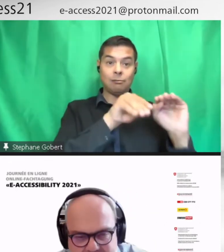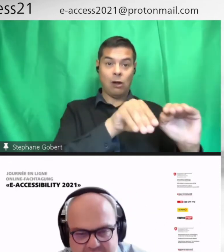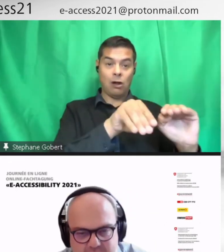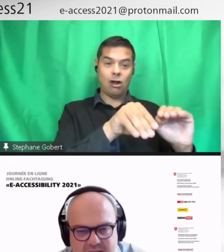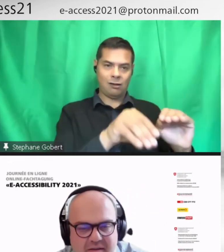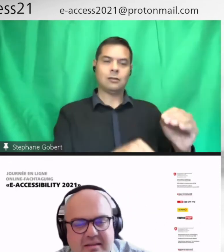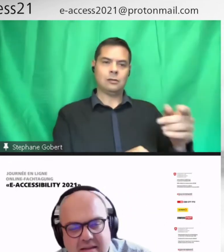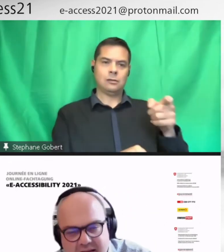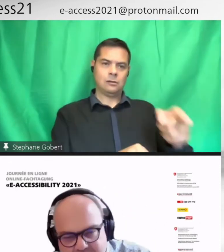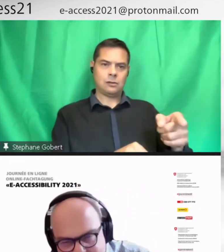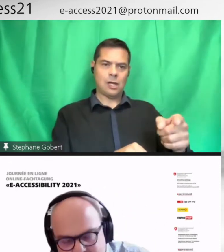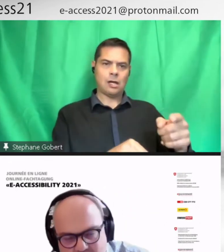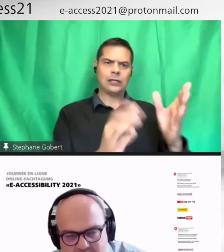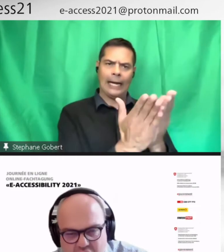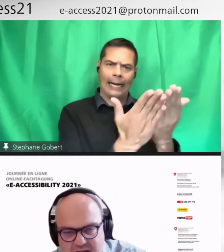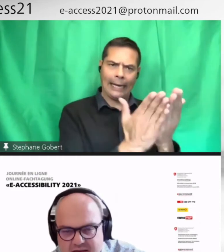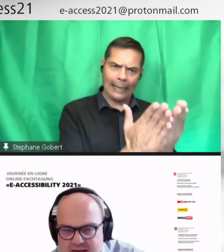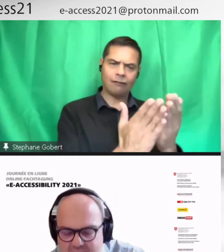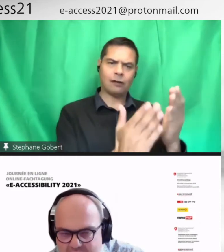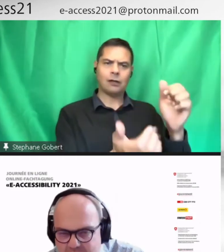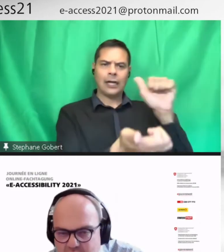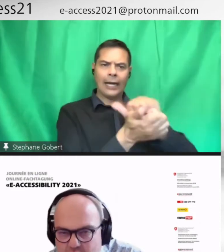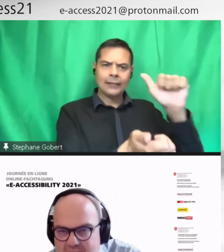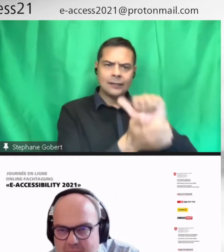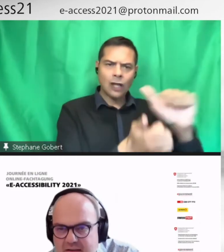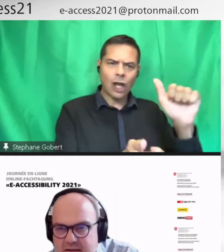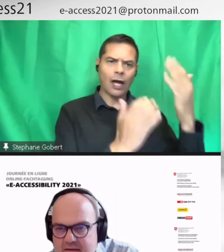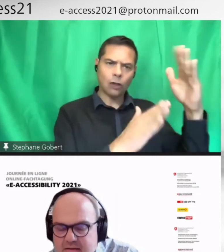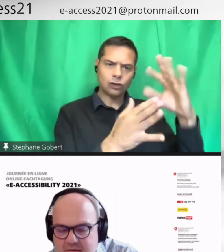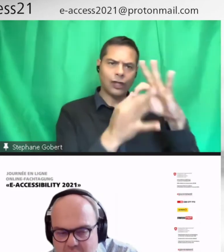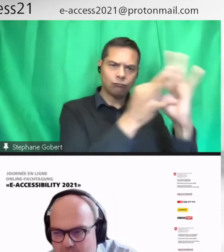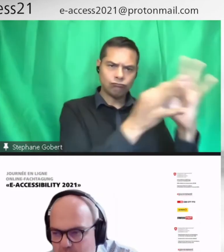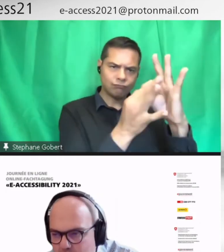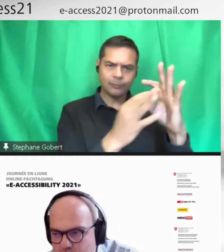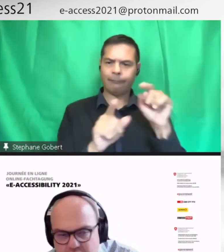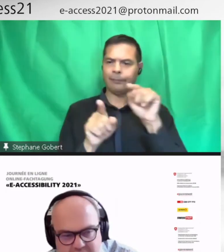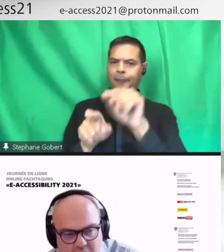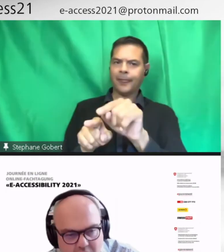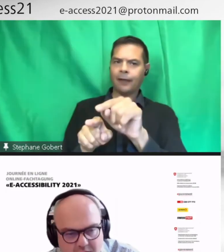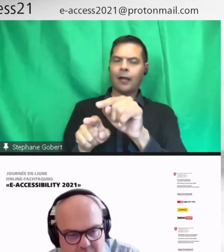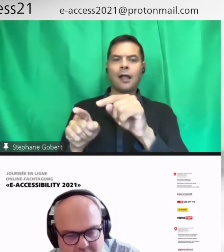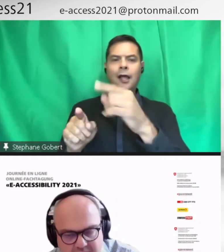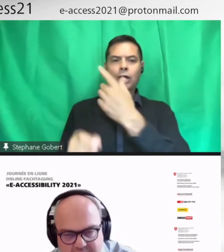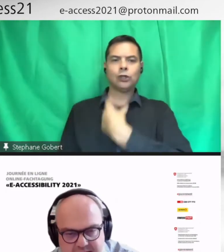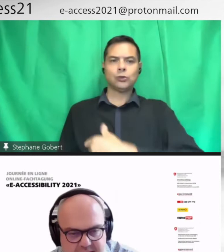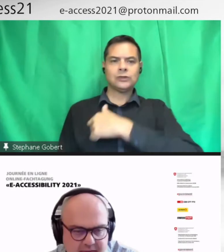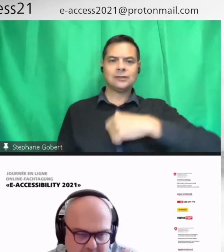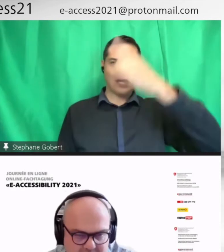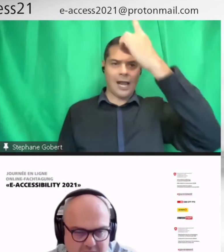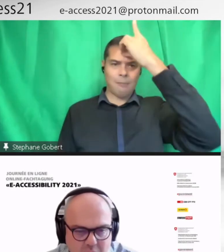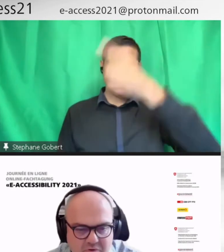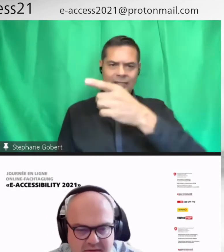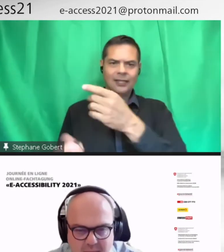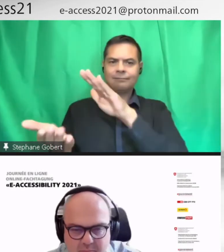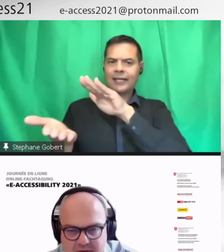CIIP avec des éditeurs étrangers. Et puis du côté allémanique, on a beaucoup d'éditeurs qui existent. C'est un marché qui est un